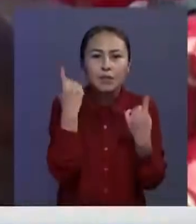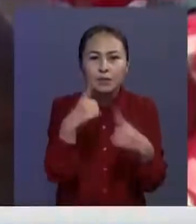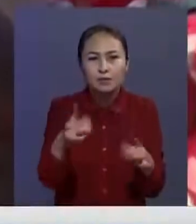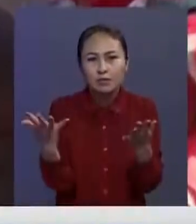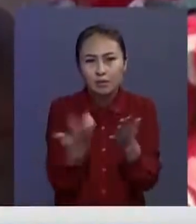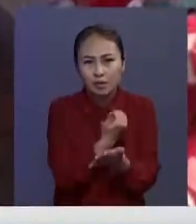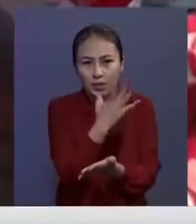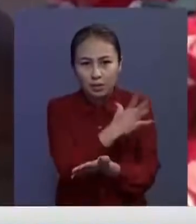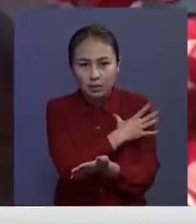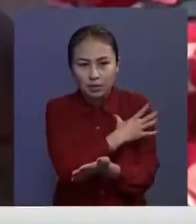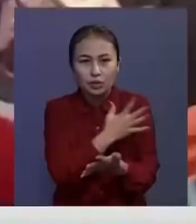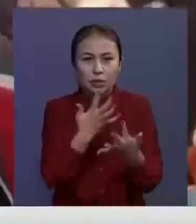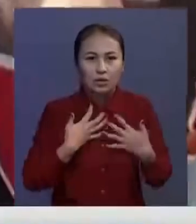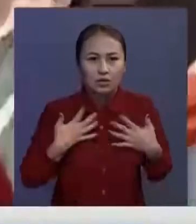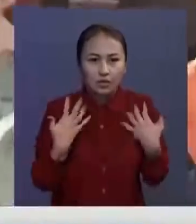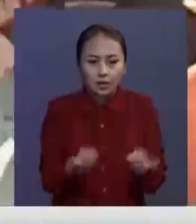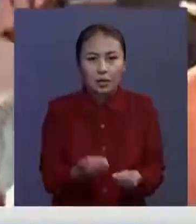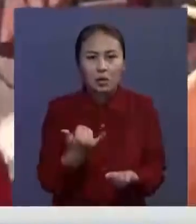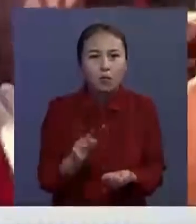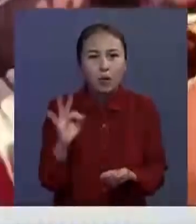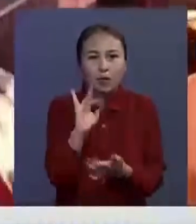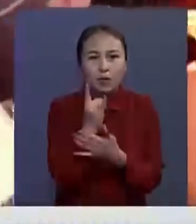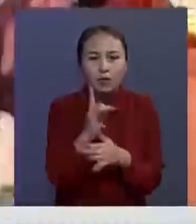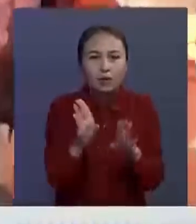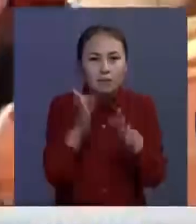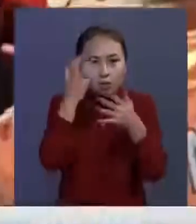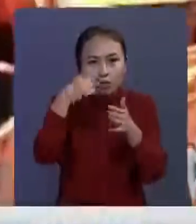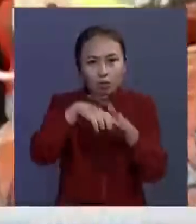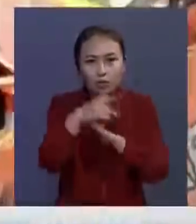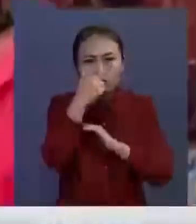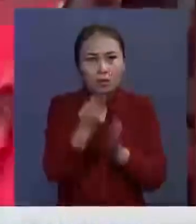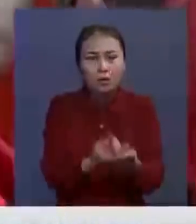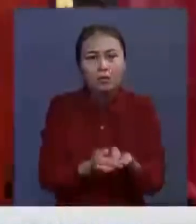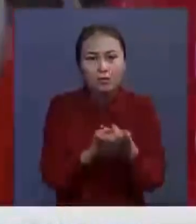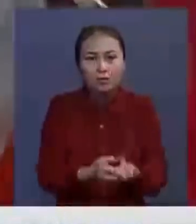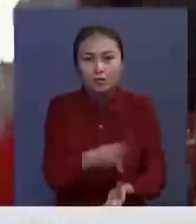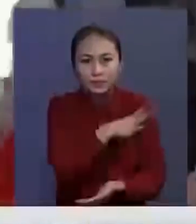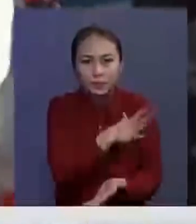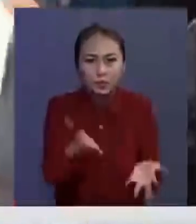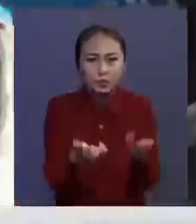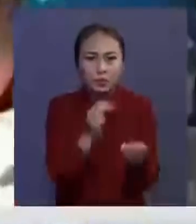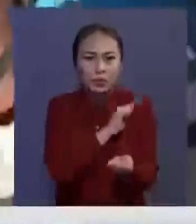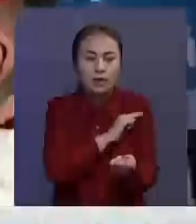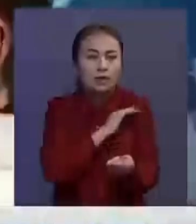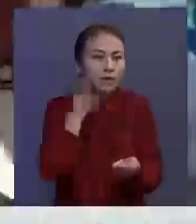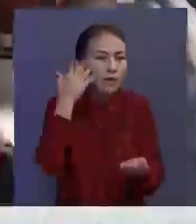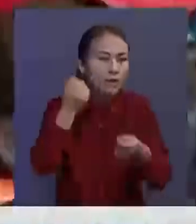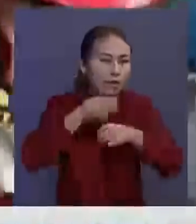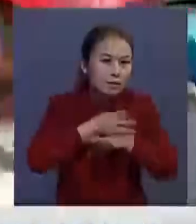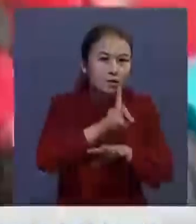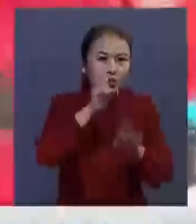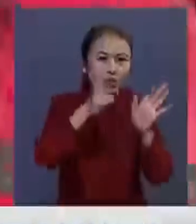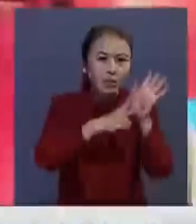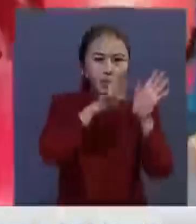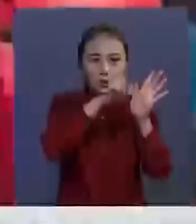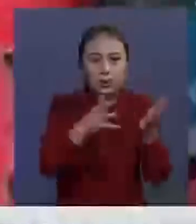басқа қызбаланың даман қалғаны жәйлі белгілі болған ол Балақай қиырандасында 3 күн жатқан. Айтегетей құтқарыл жұмыстары кезінде қиырандылар